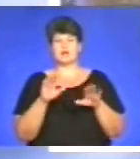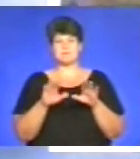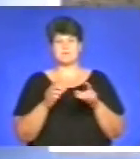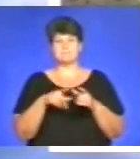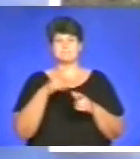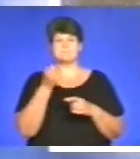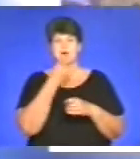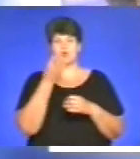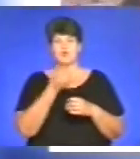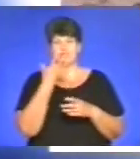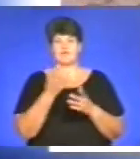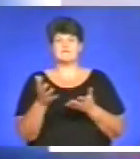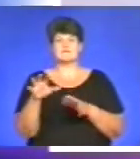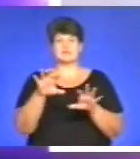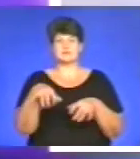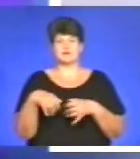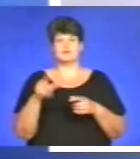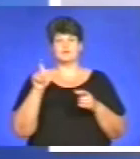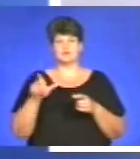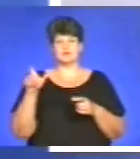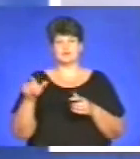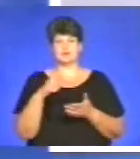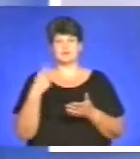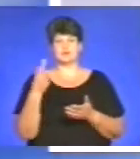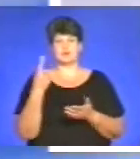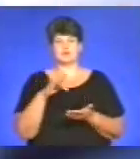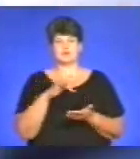вилучили тернопільські міліціонери у жителя обласного центру.